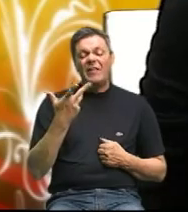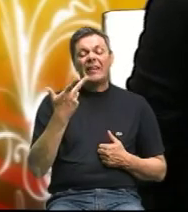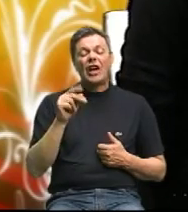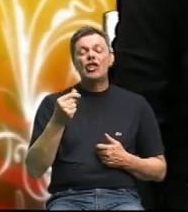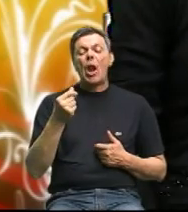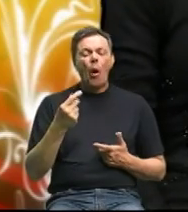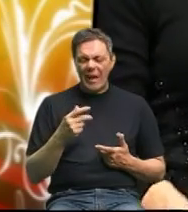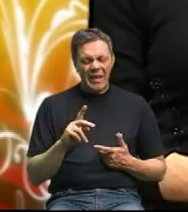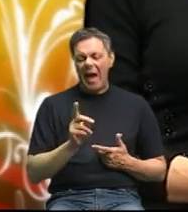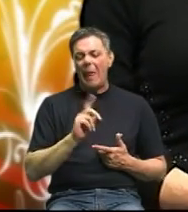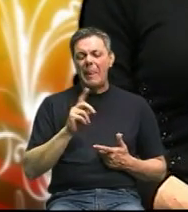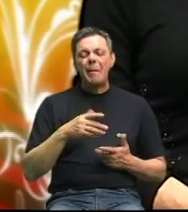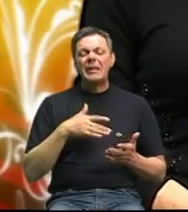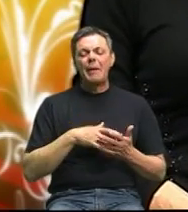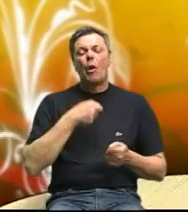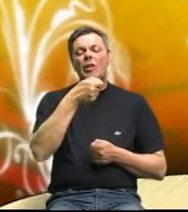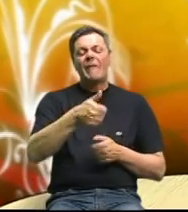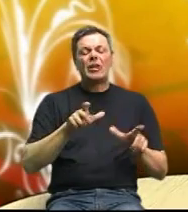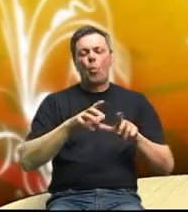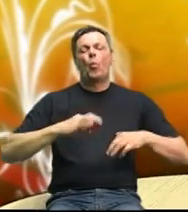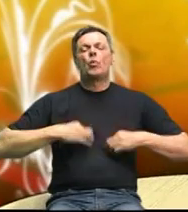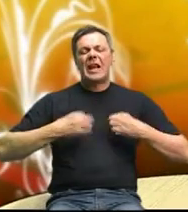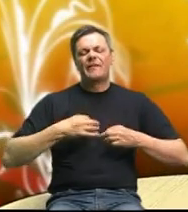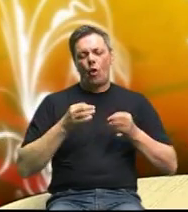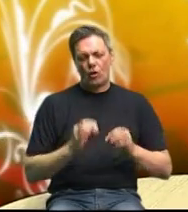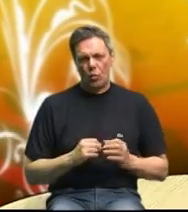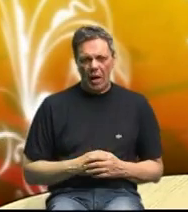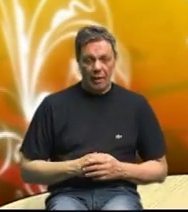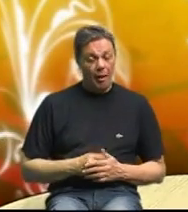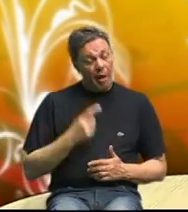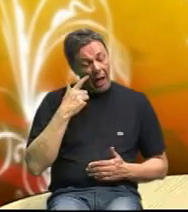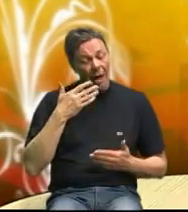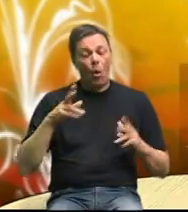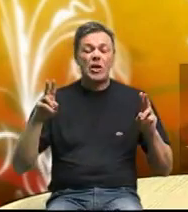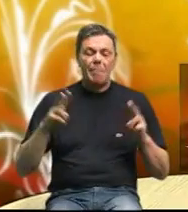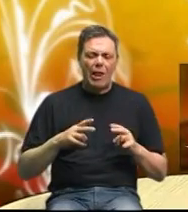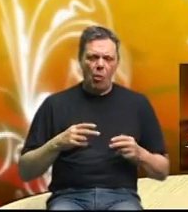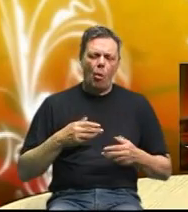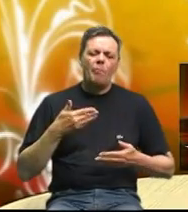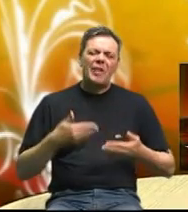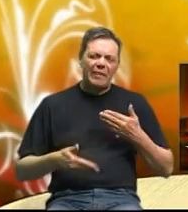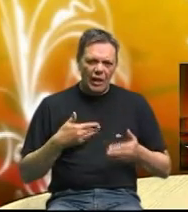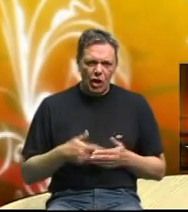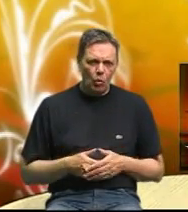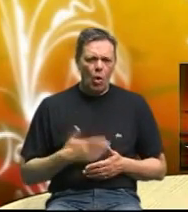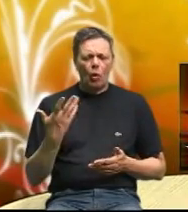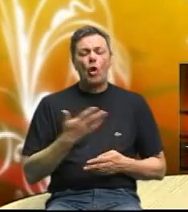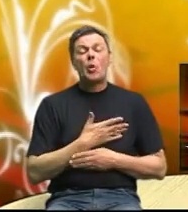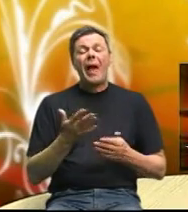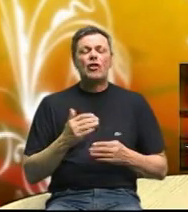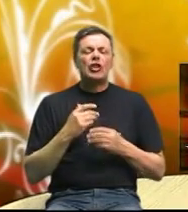plaćati za zdravlje mi to kažemo u stvari ako smanjujemo težinu smanjujemo te metabolitke bolesti koji su najveći